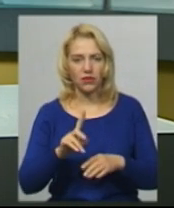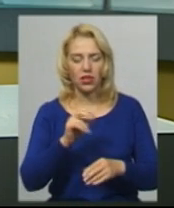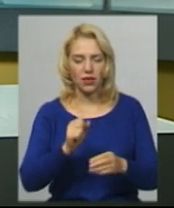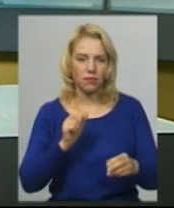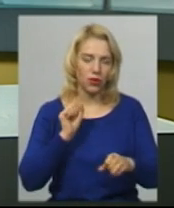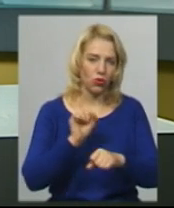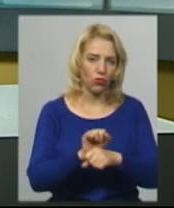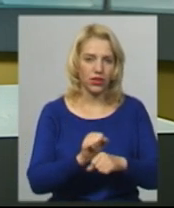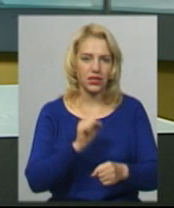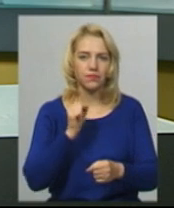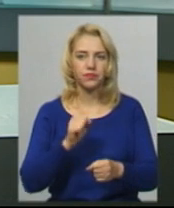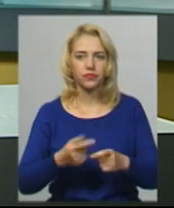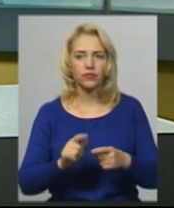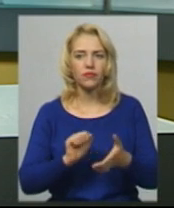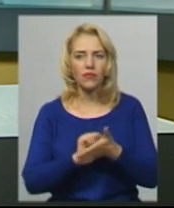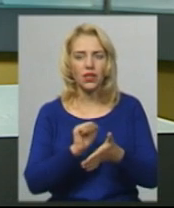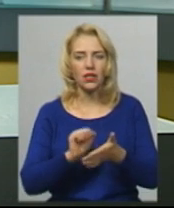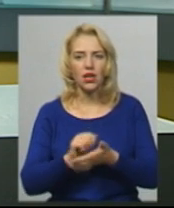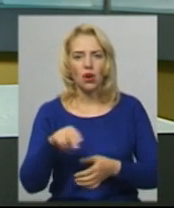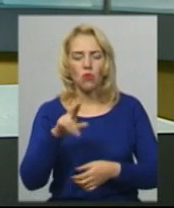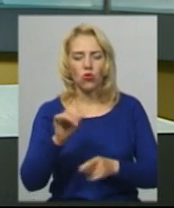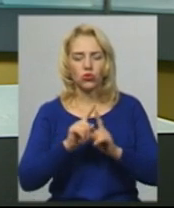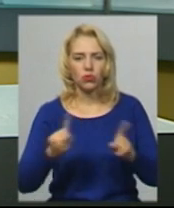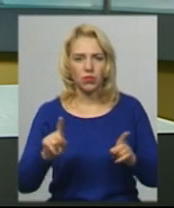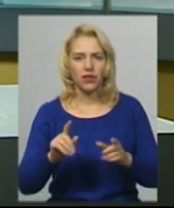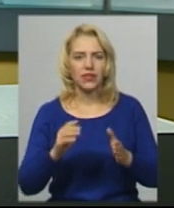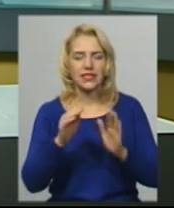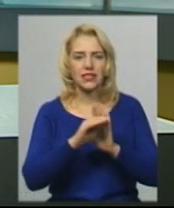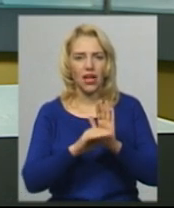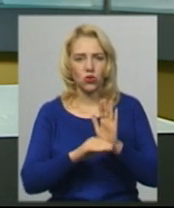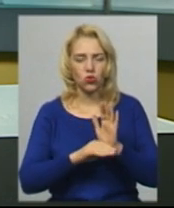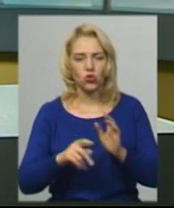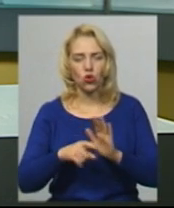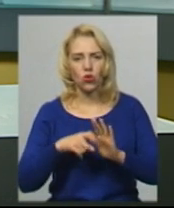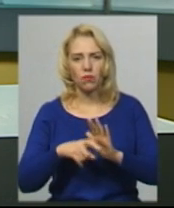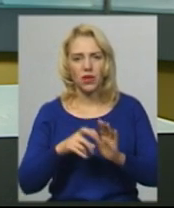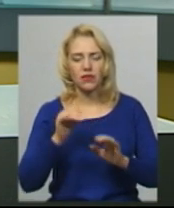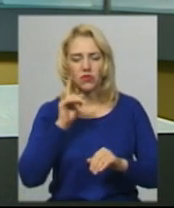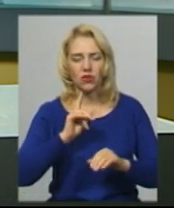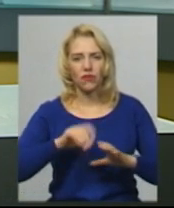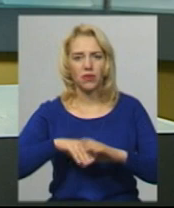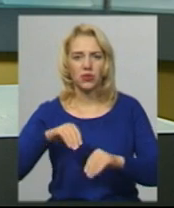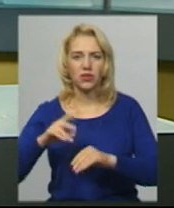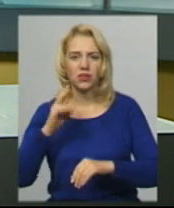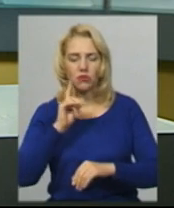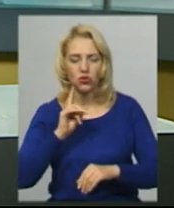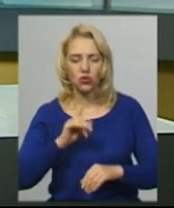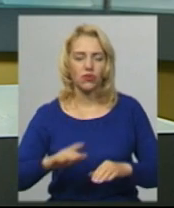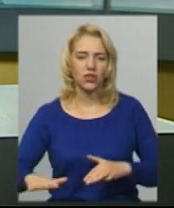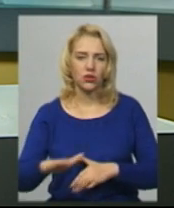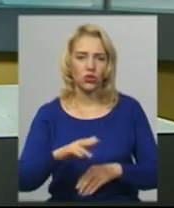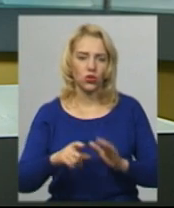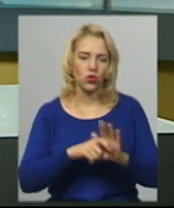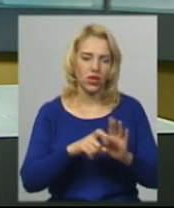закону України про особливий статус Донбасу та проведення місцевих виборів на тимчасово окупованих територіях в окремих районах